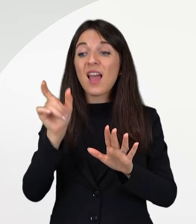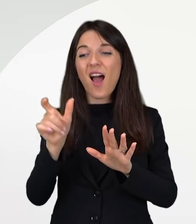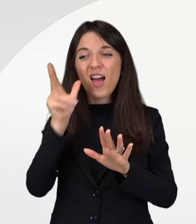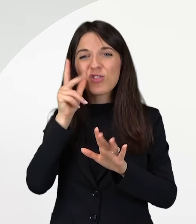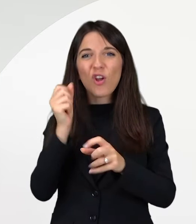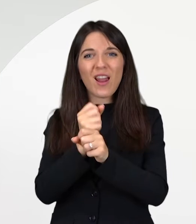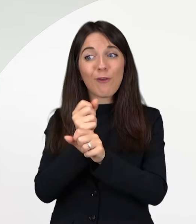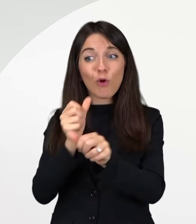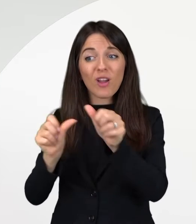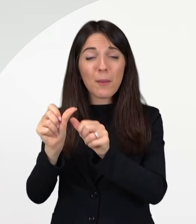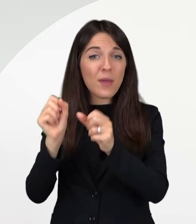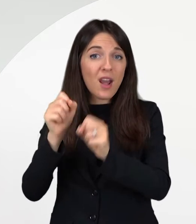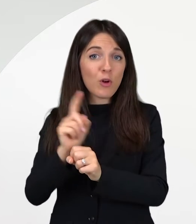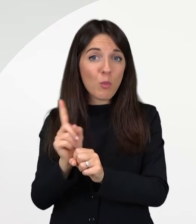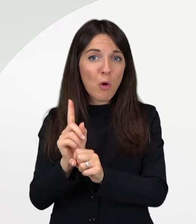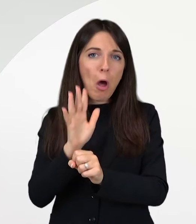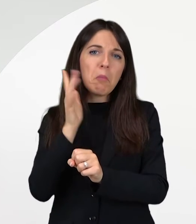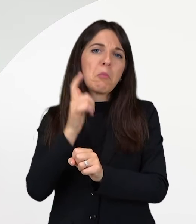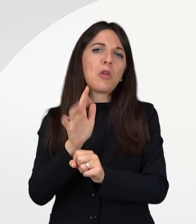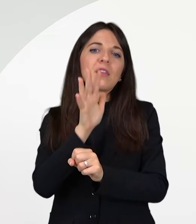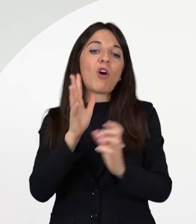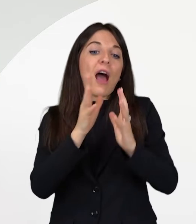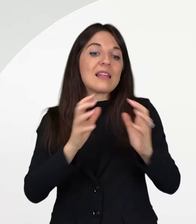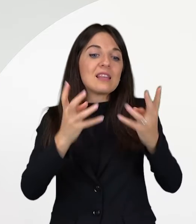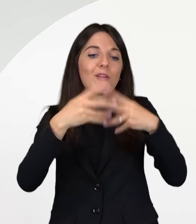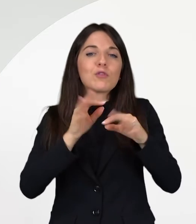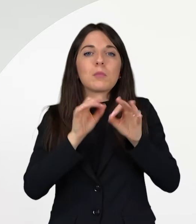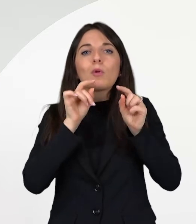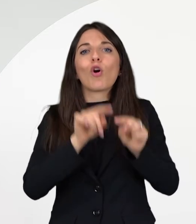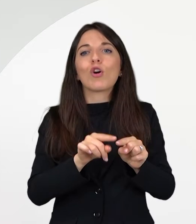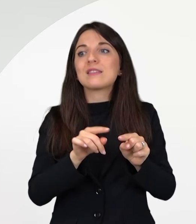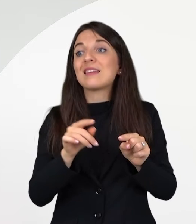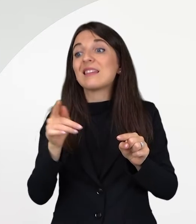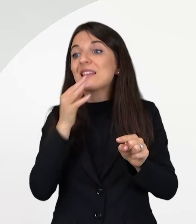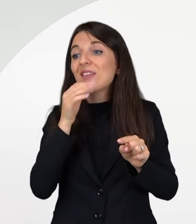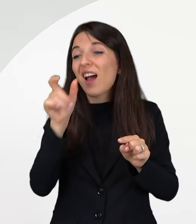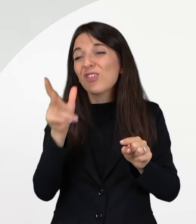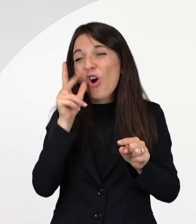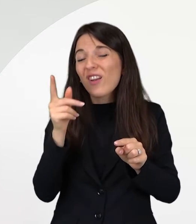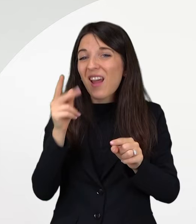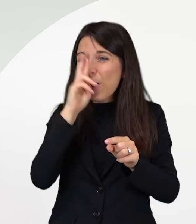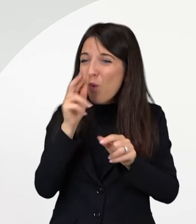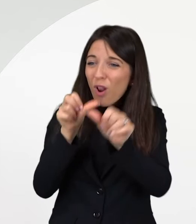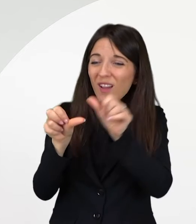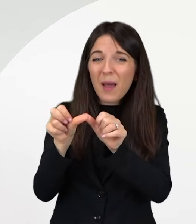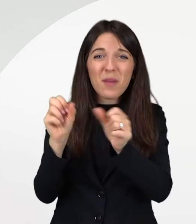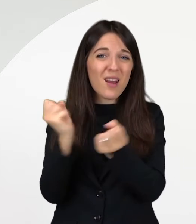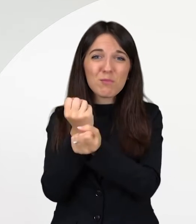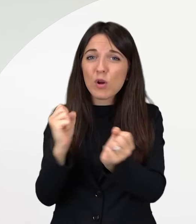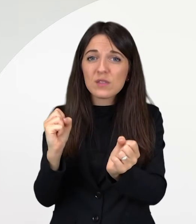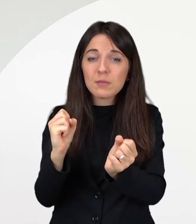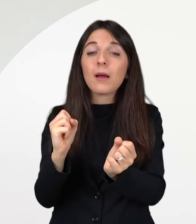invece non sia possibile questo, non sia possibile assegnare alla donna mansioni diverse per motivi